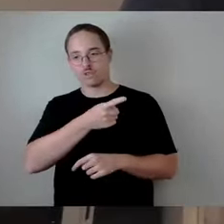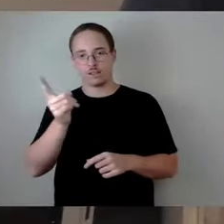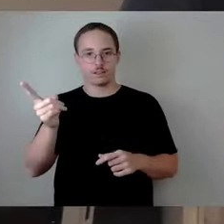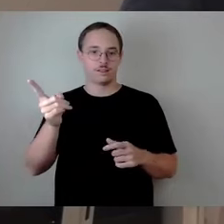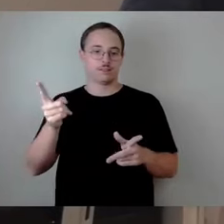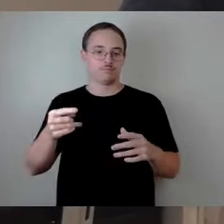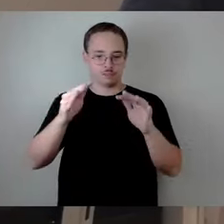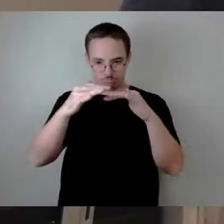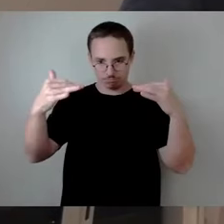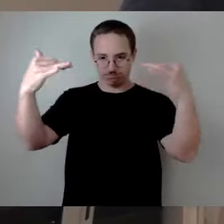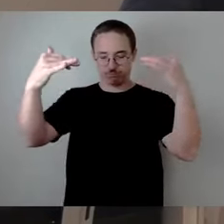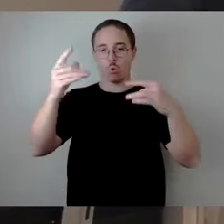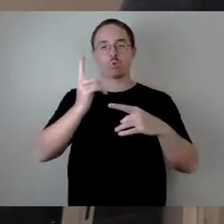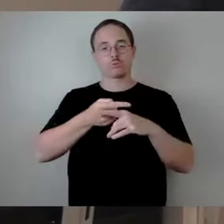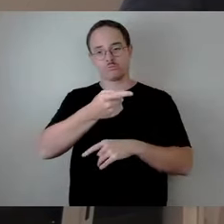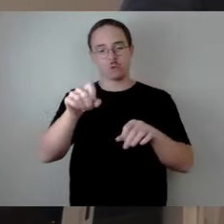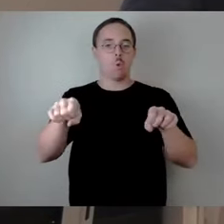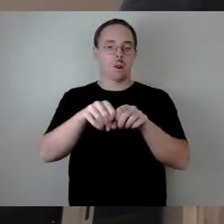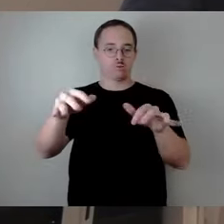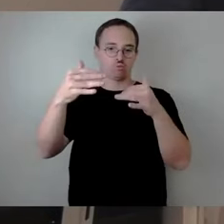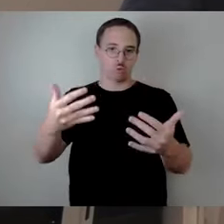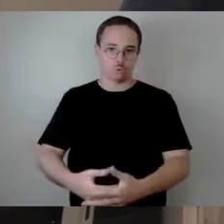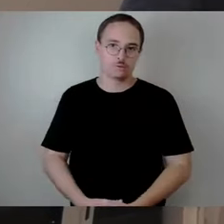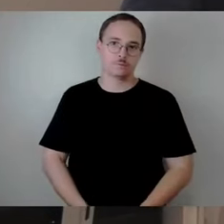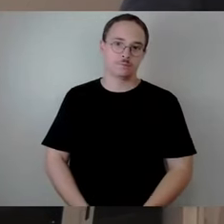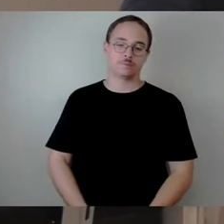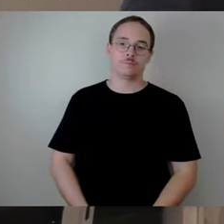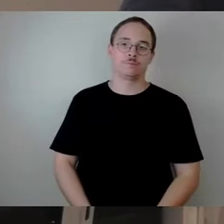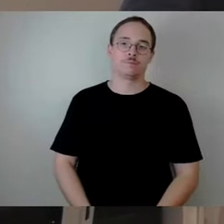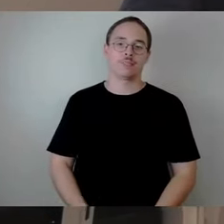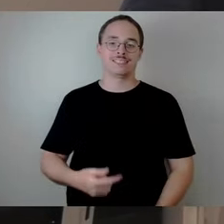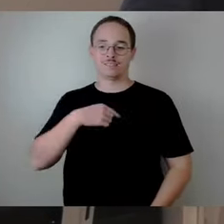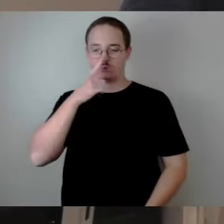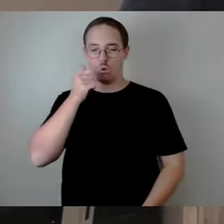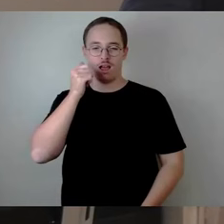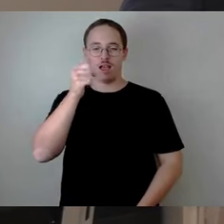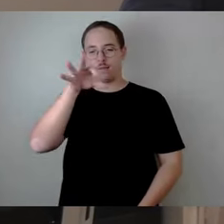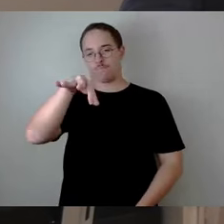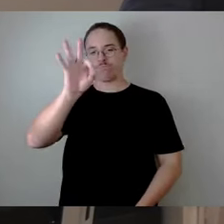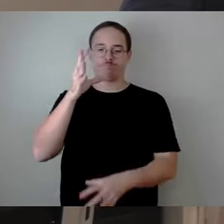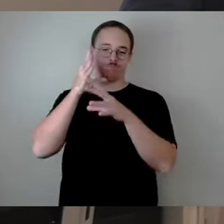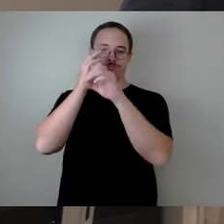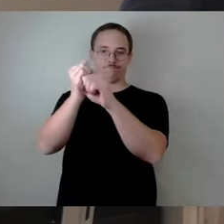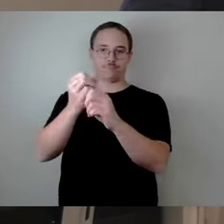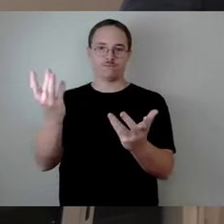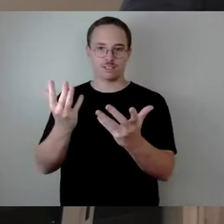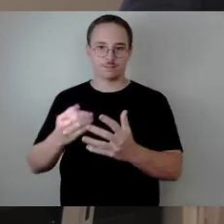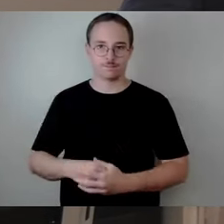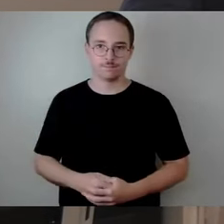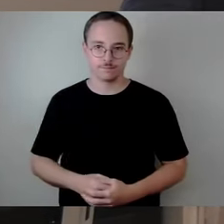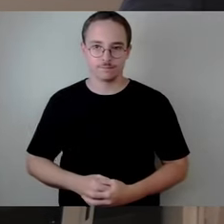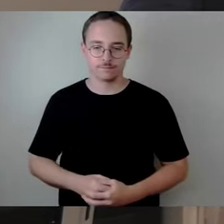eine, aber ich glaube wirklich wichtige Sache konzentrieren. Und zwar, das ist der Satz, der auch